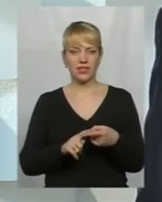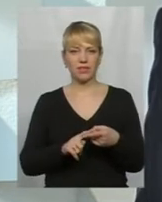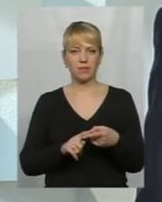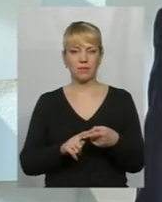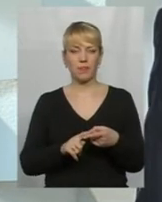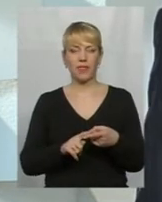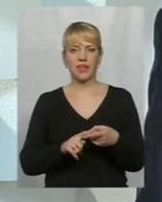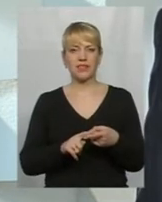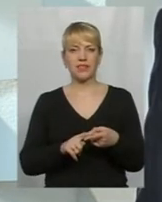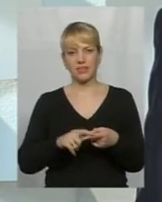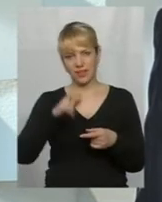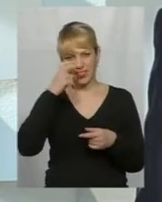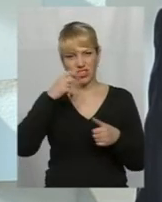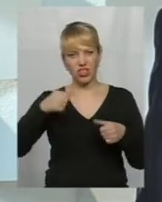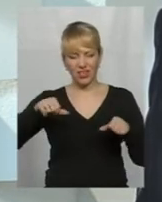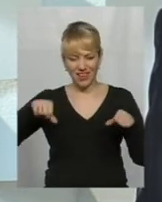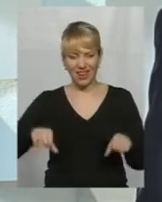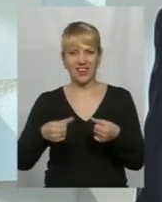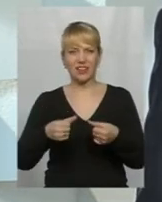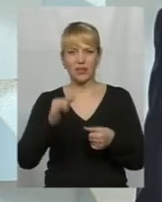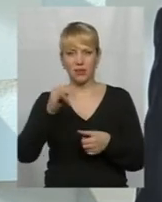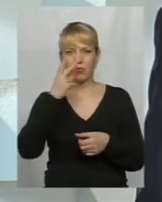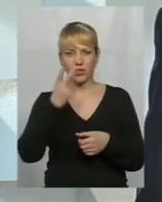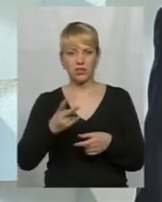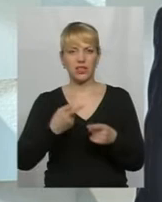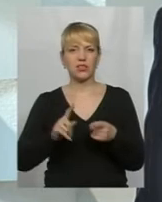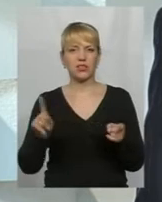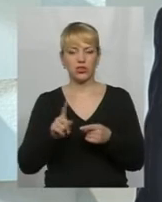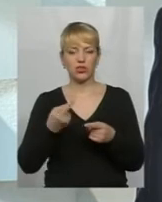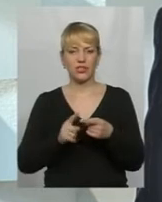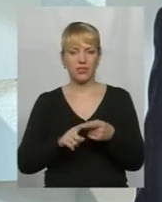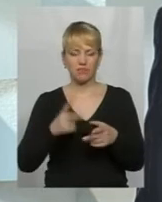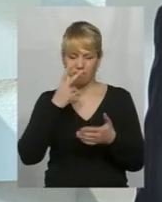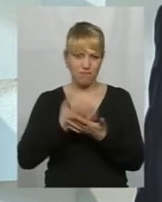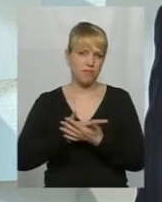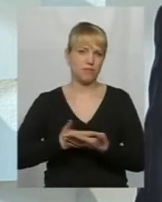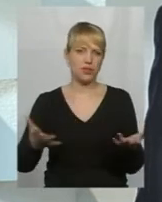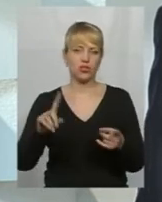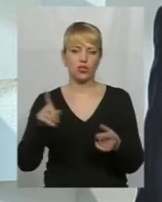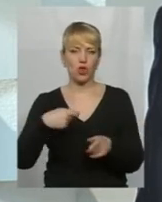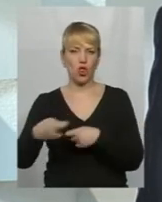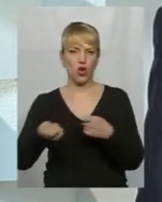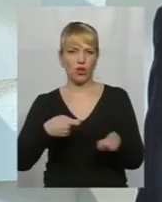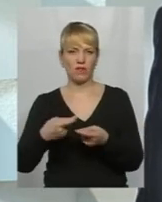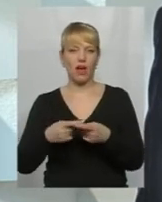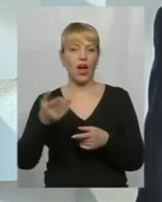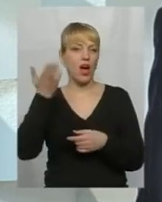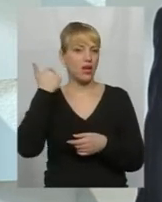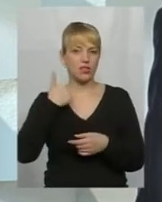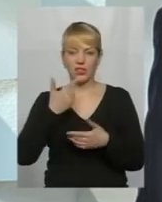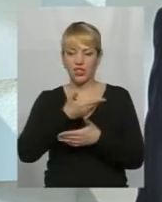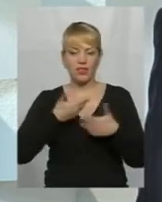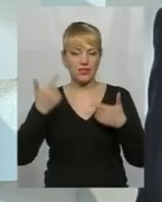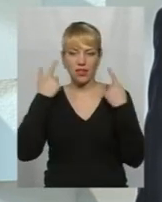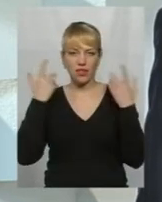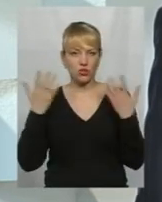вскрити цей черяк і показати через засоб масової інформації, що це йде торгівля на крові. А тоді нас просто не чули, і ми не могли